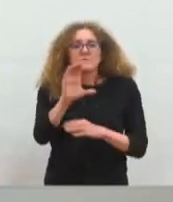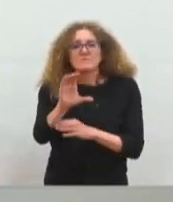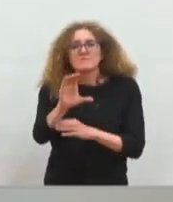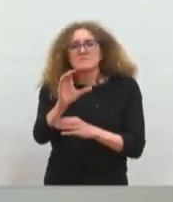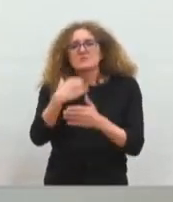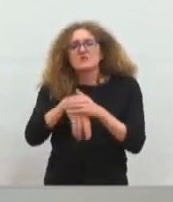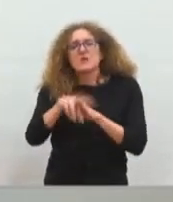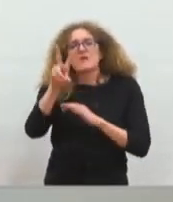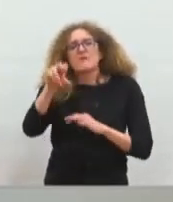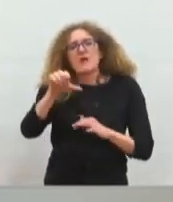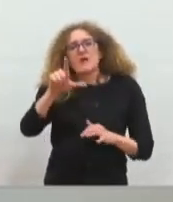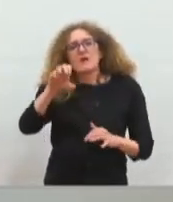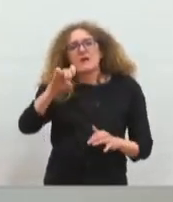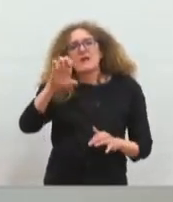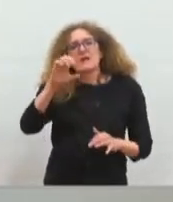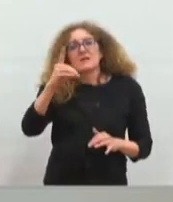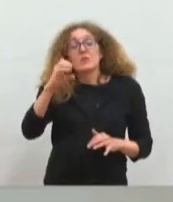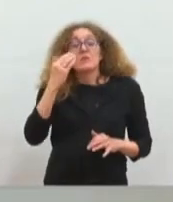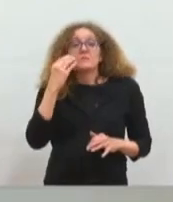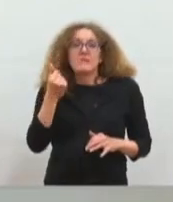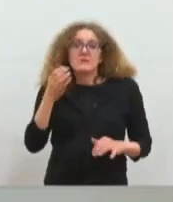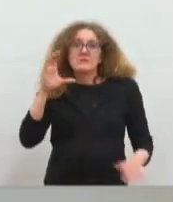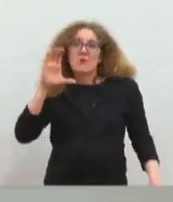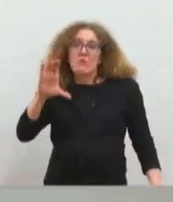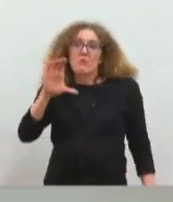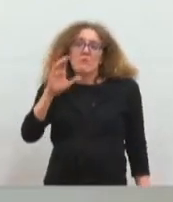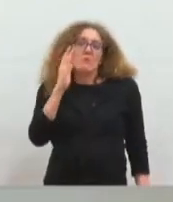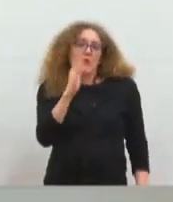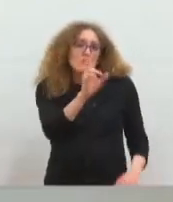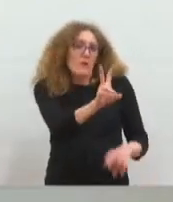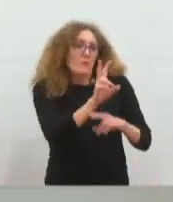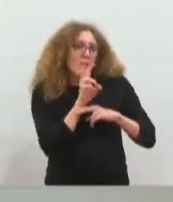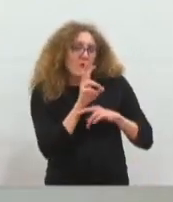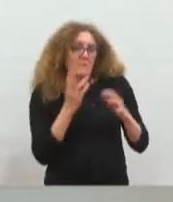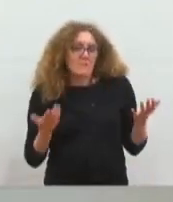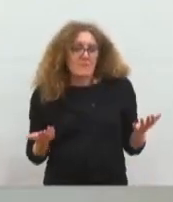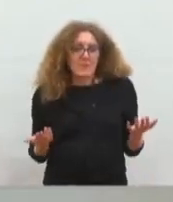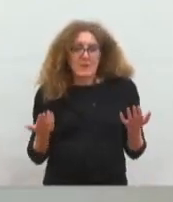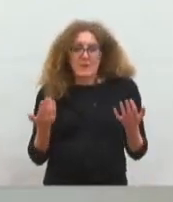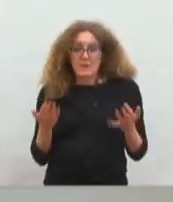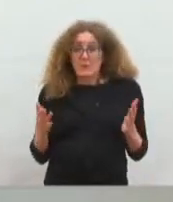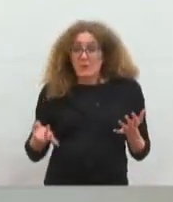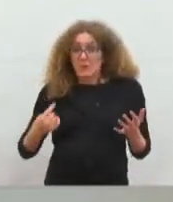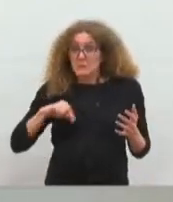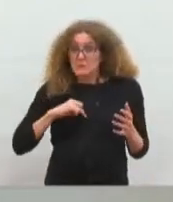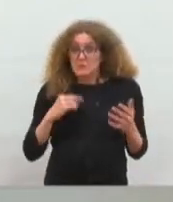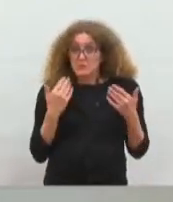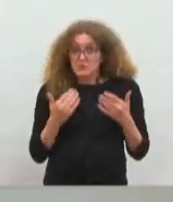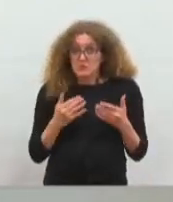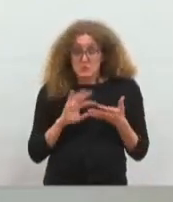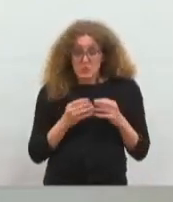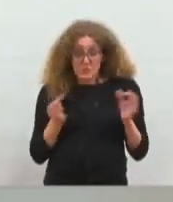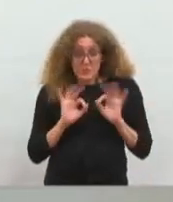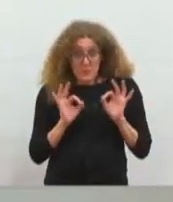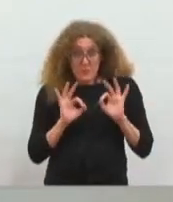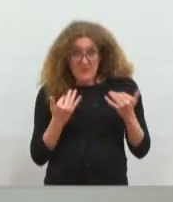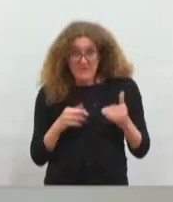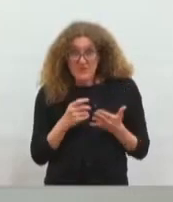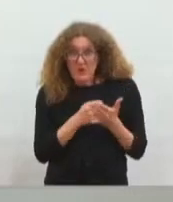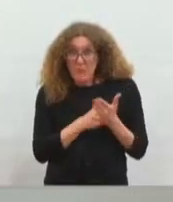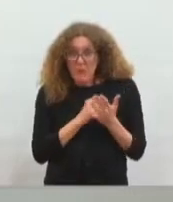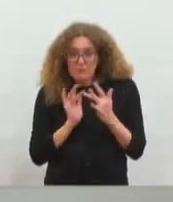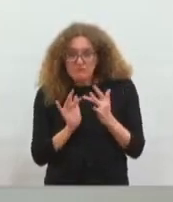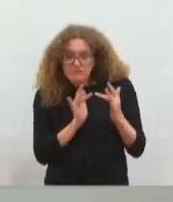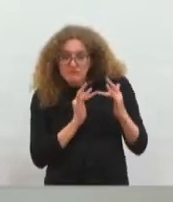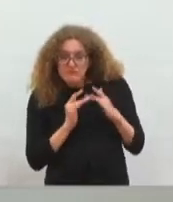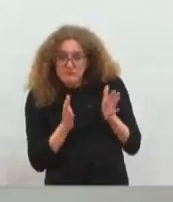investissement. Quand il y un gros investissement, il est nécessaire d'emprunter. Et nous n'avons eu aucune difficulté aujourd'hui dans le contact avec les banques pour obtenir cet investissement à partir